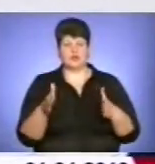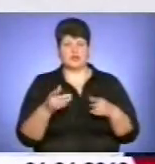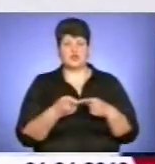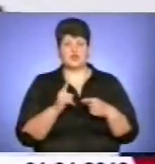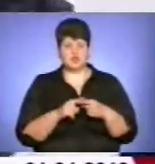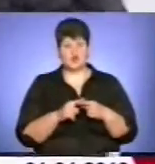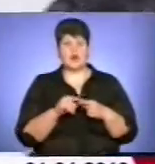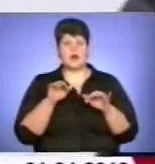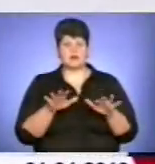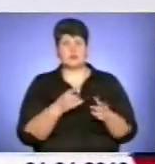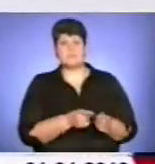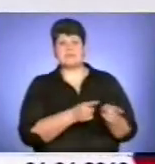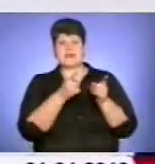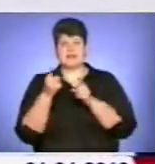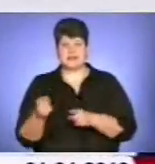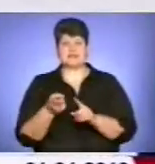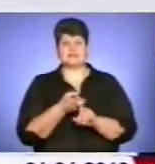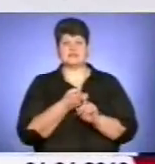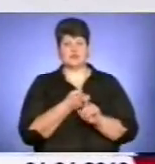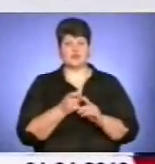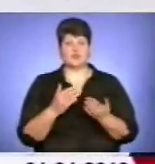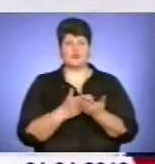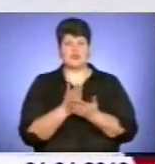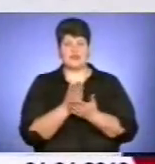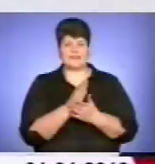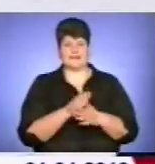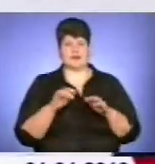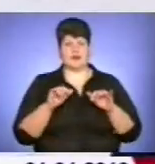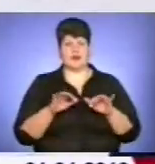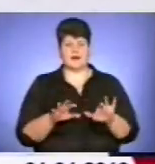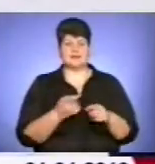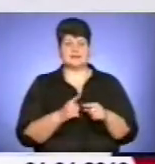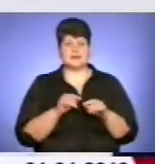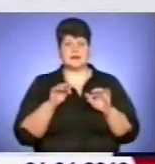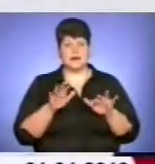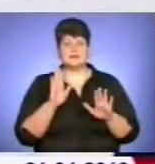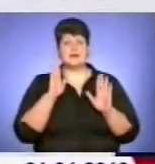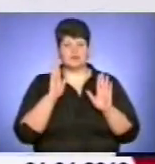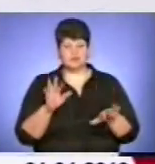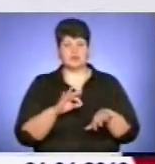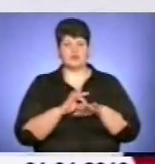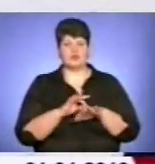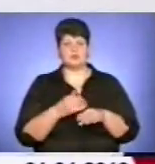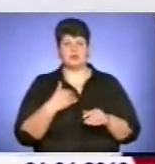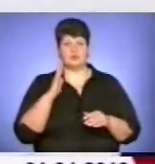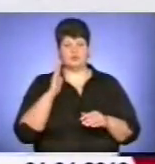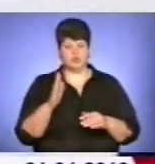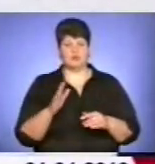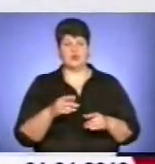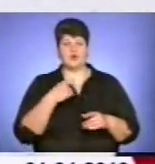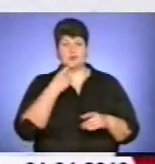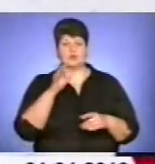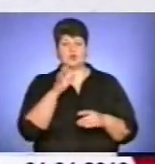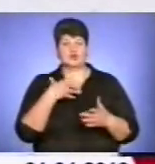акцію ми перенесли в зв'язку з тим, що проводиться політична акція. Ця акція, вона буде проведена. Ми будемо виставляти свій протест